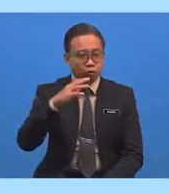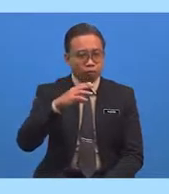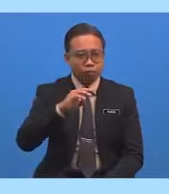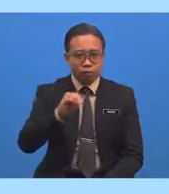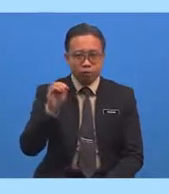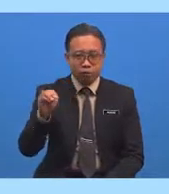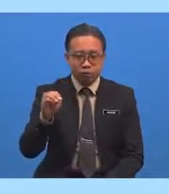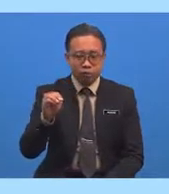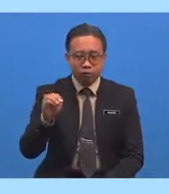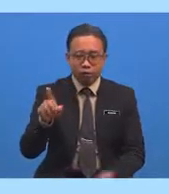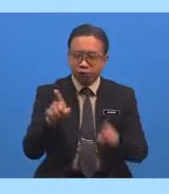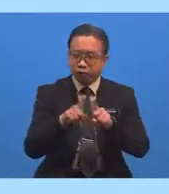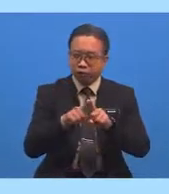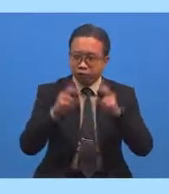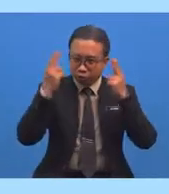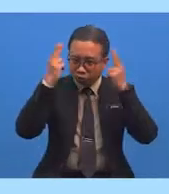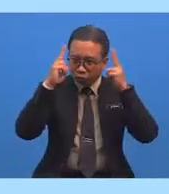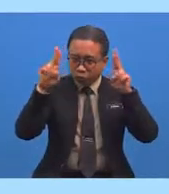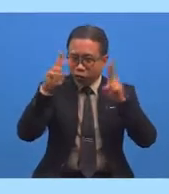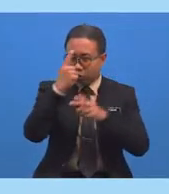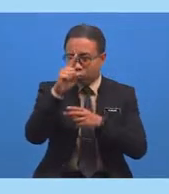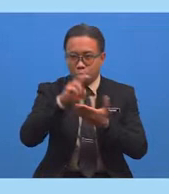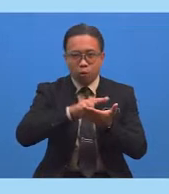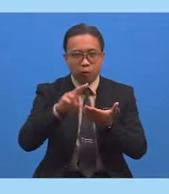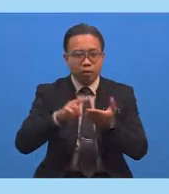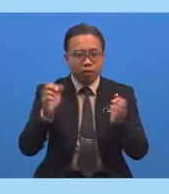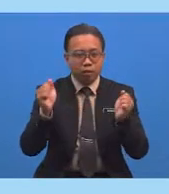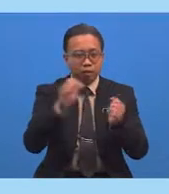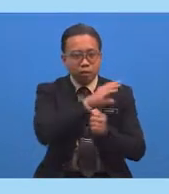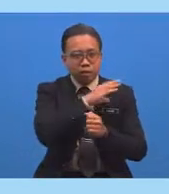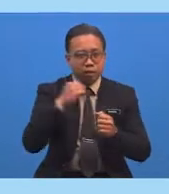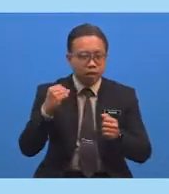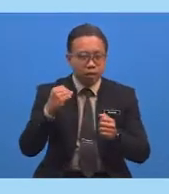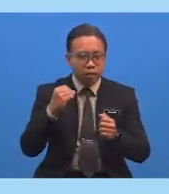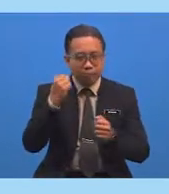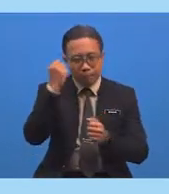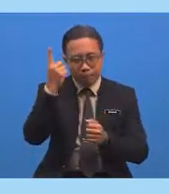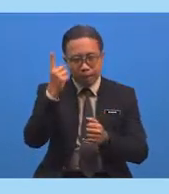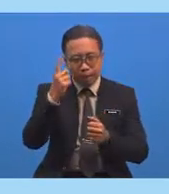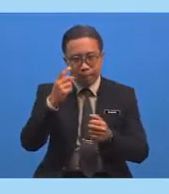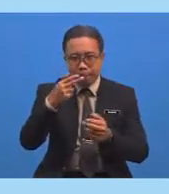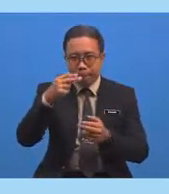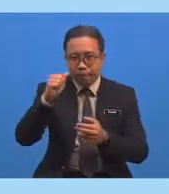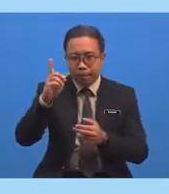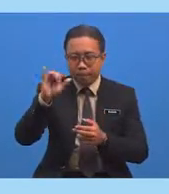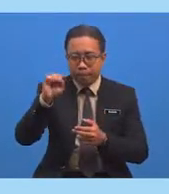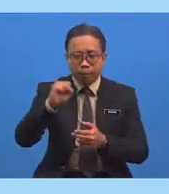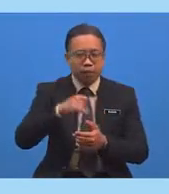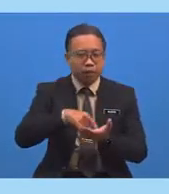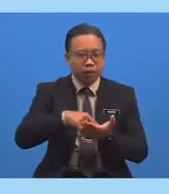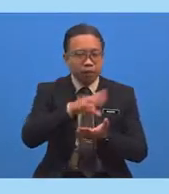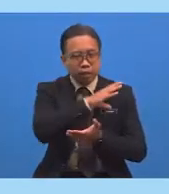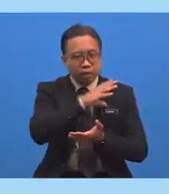Mari bersama Ustaz Untuk membaca dan memahami hadis ini Serta membincangkannya